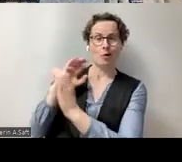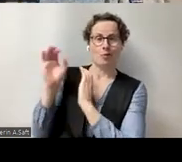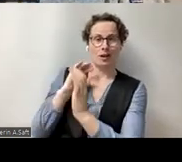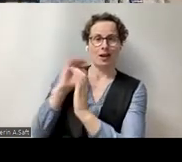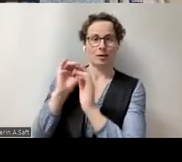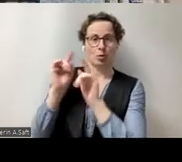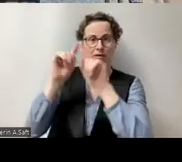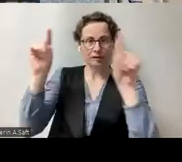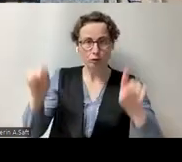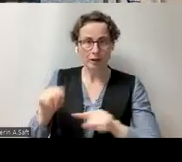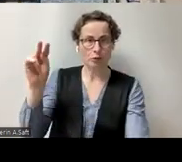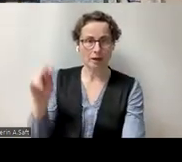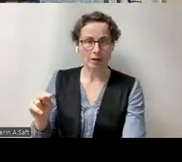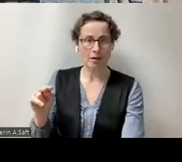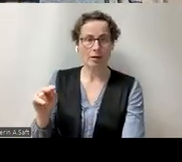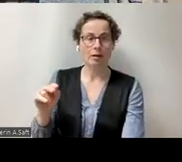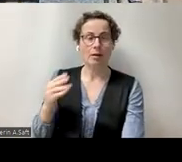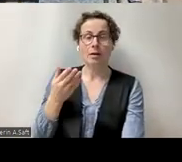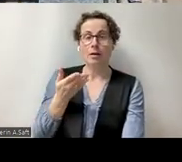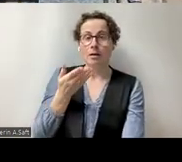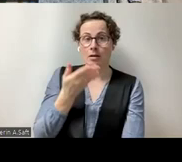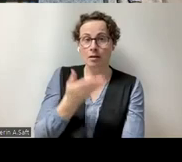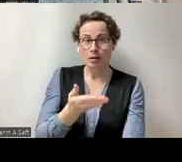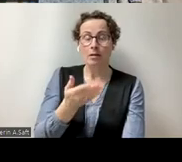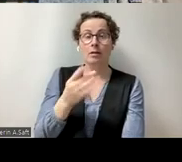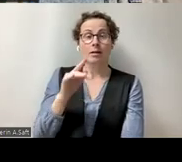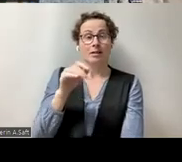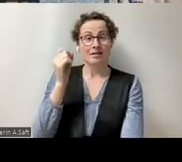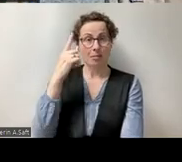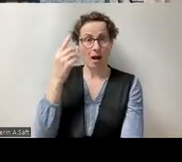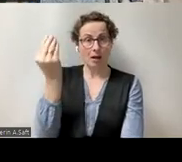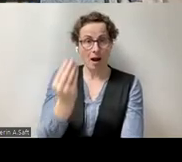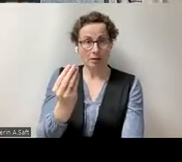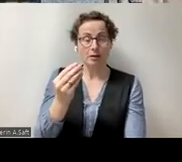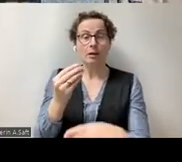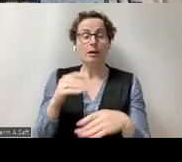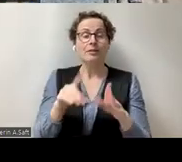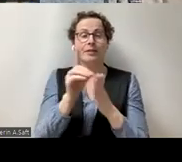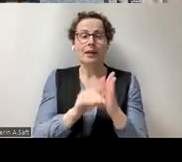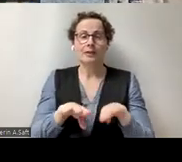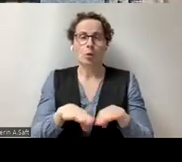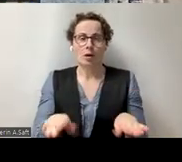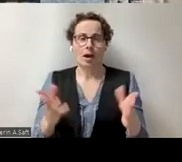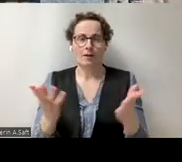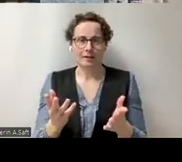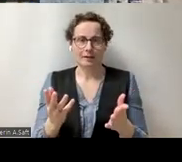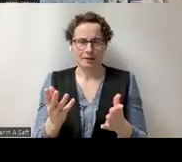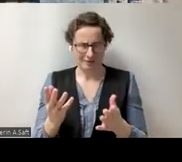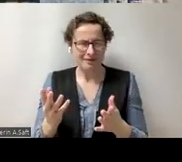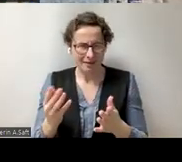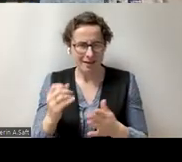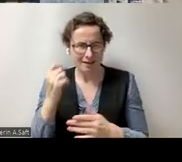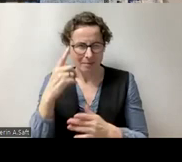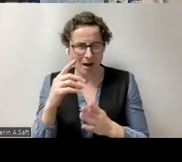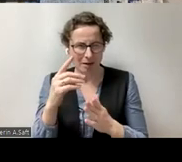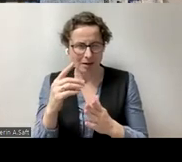auf welchen Daten eine SmartArt beruht. Das heißt, SmartArts beruhen ja immer auf Listen, die man